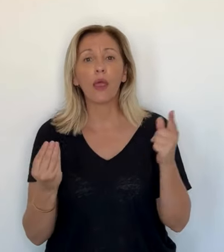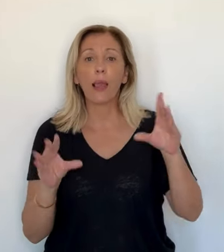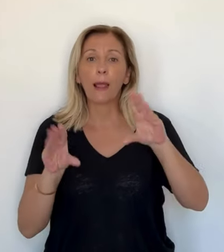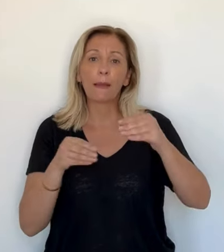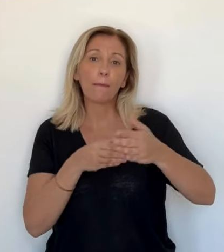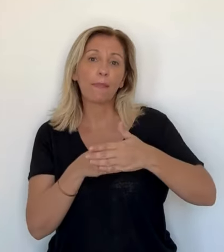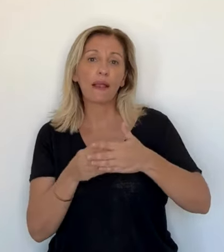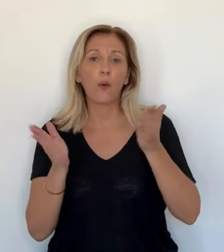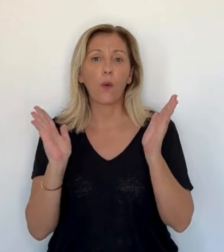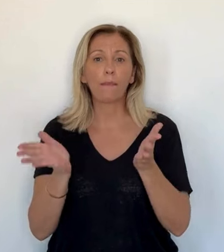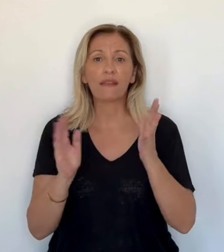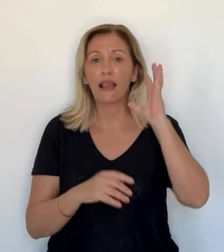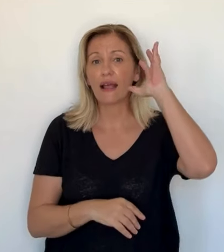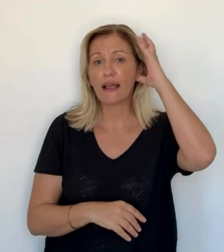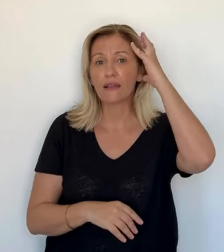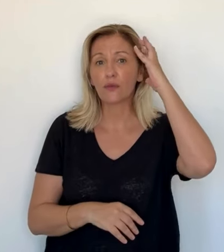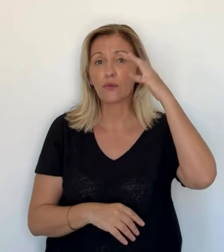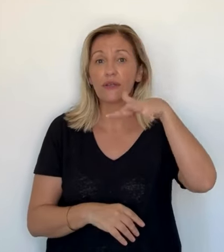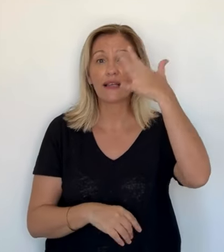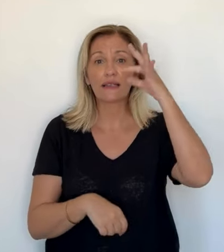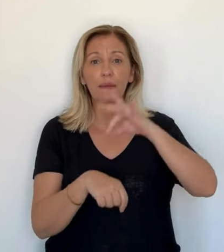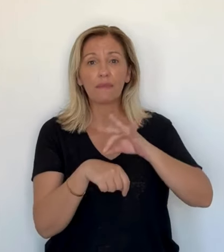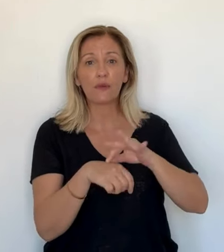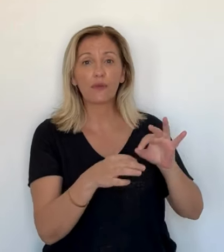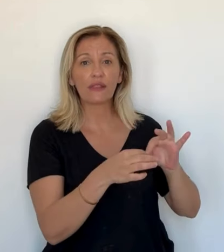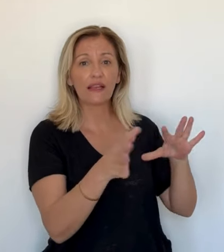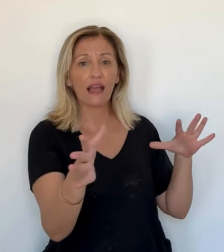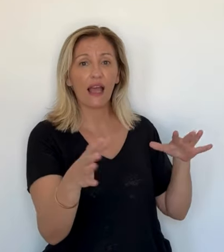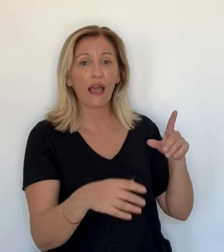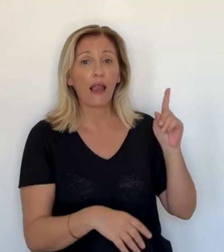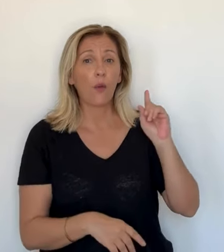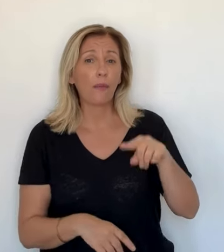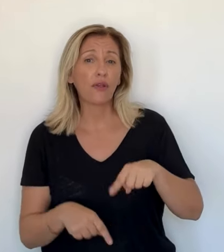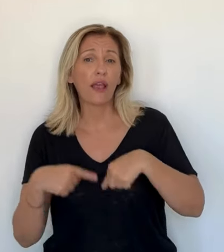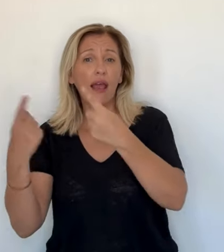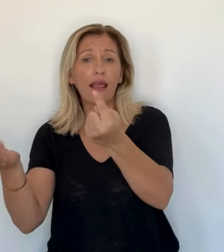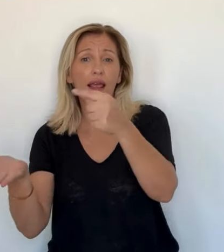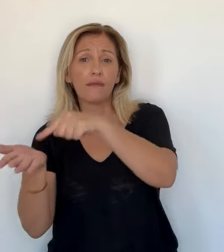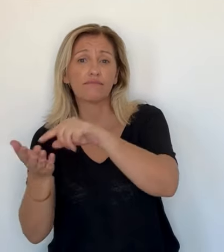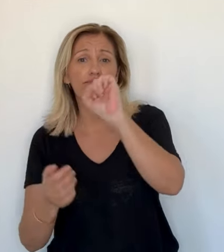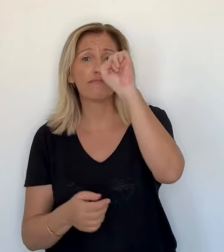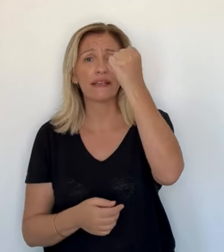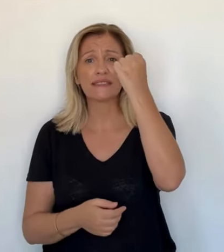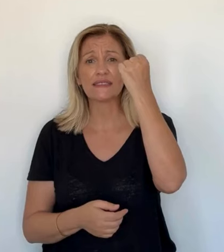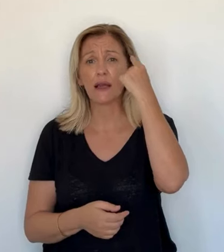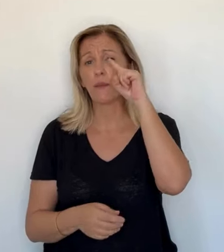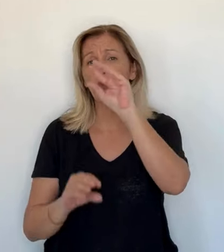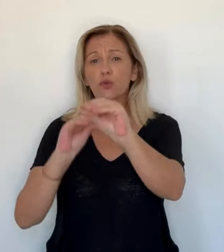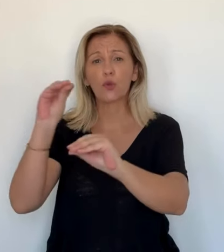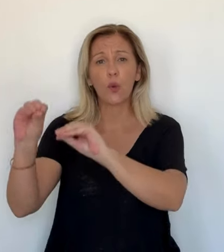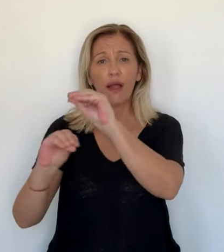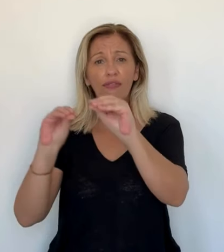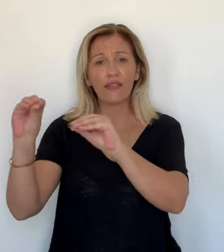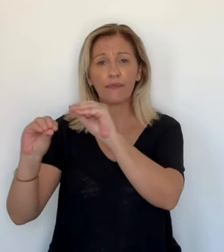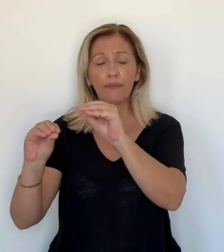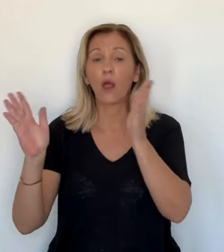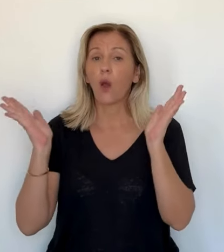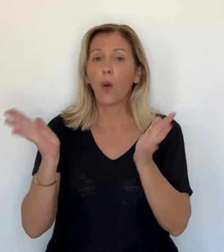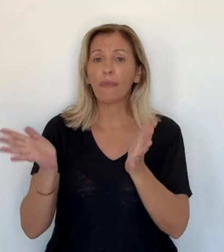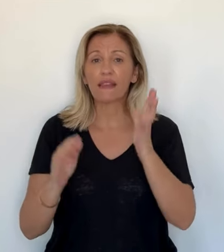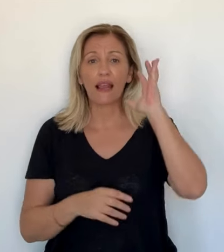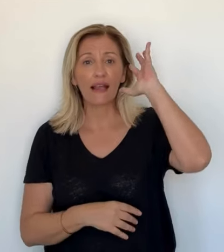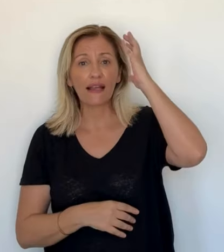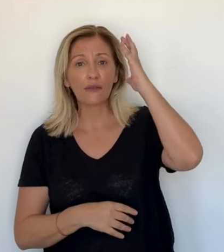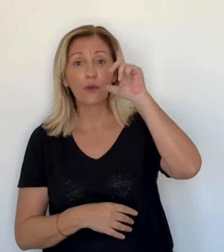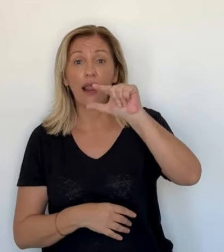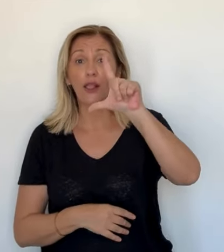cancer à la mâchoire. Elle habite à un quart d'heure des services d'oncologie de Castellucci, mais elle est contrainte de suivre à Bastia le traitement,